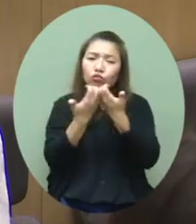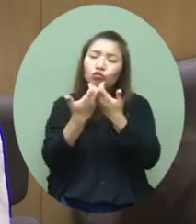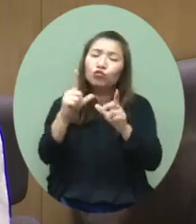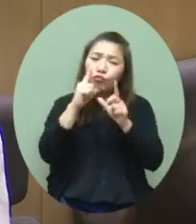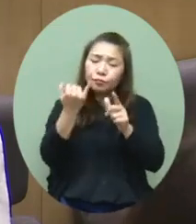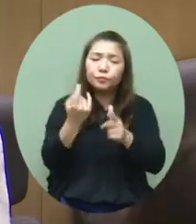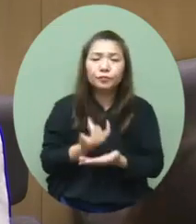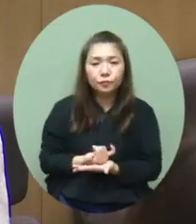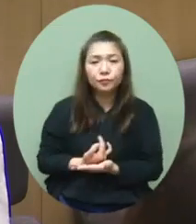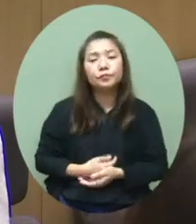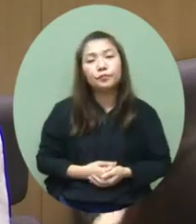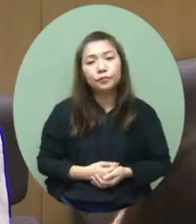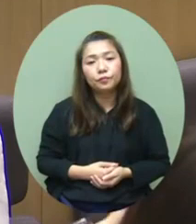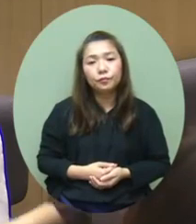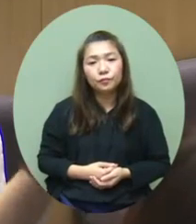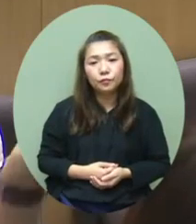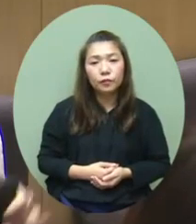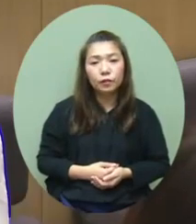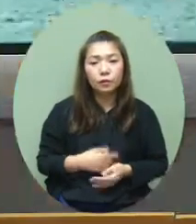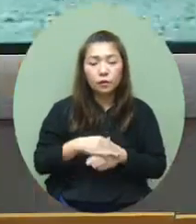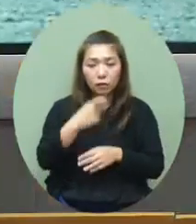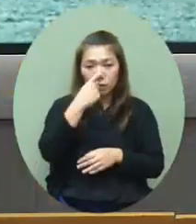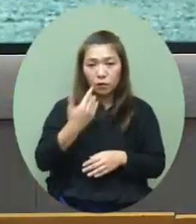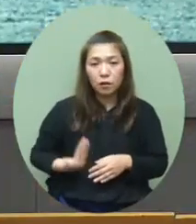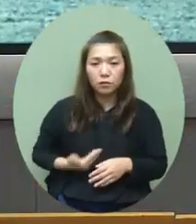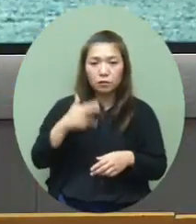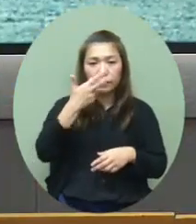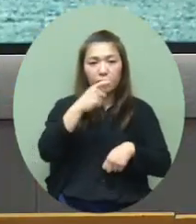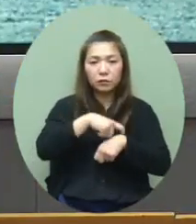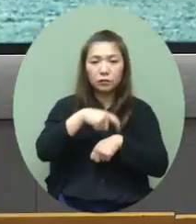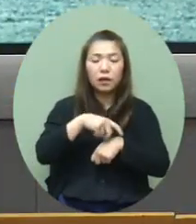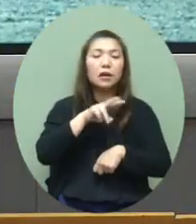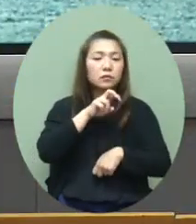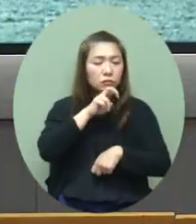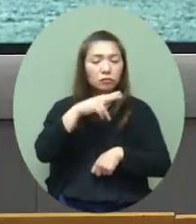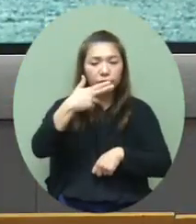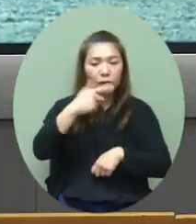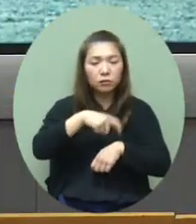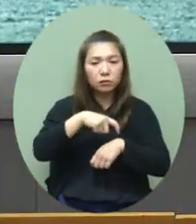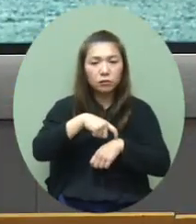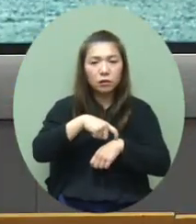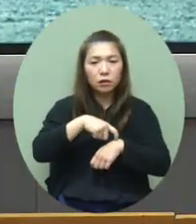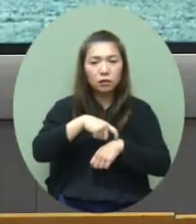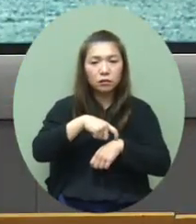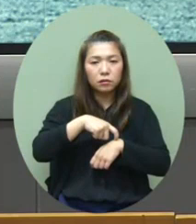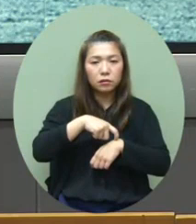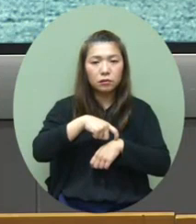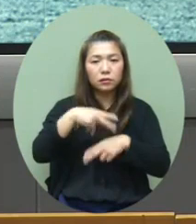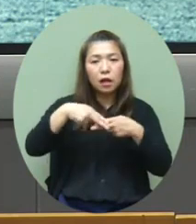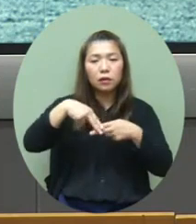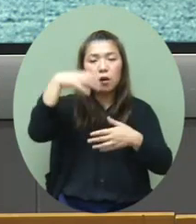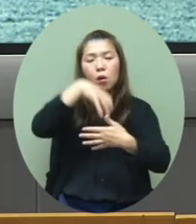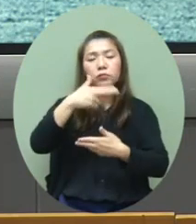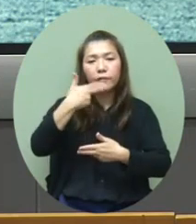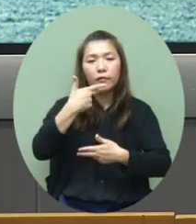或者我回了英文謝謝我講的是他們吃飯時間午飯的時候他們都是在餐廳吃飯